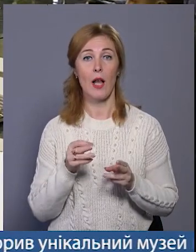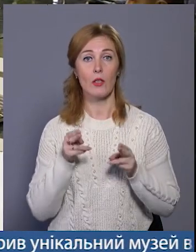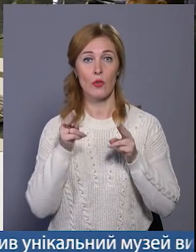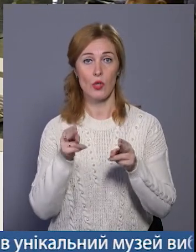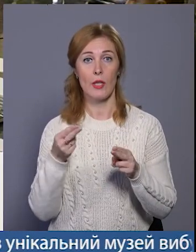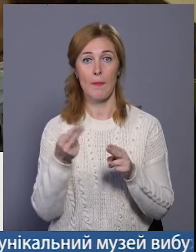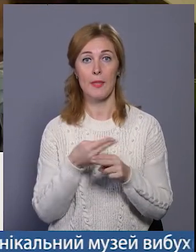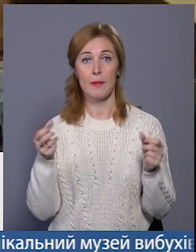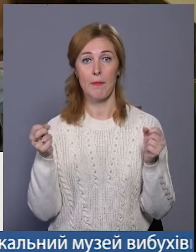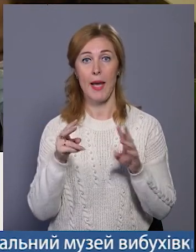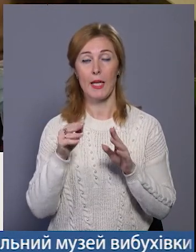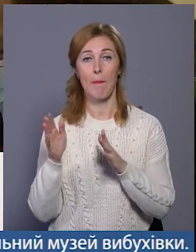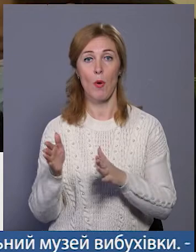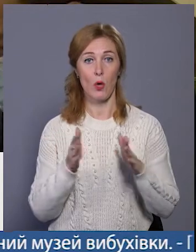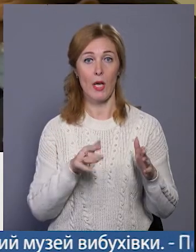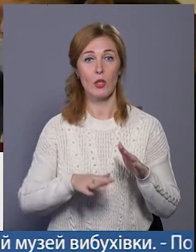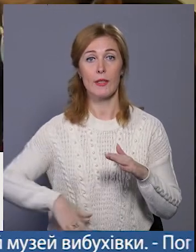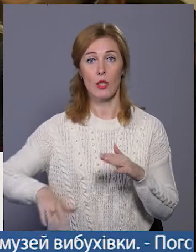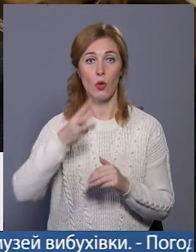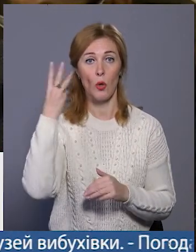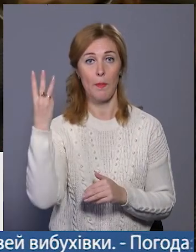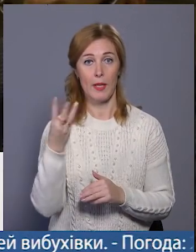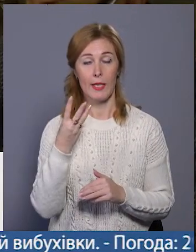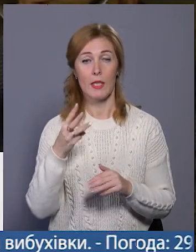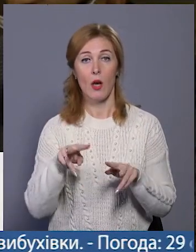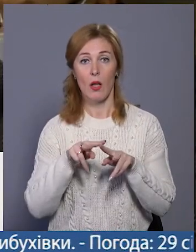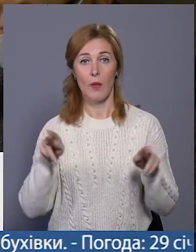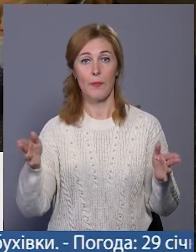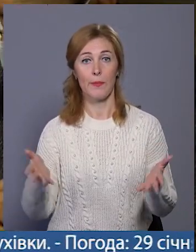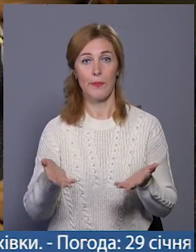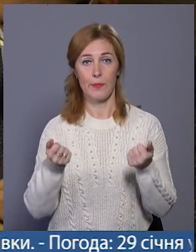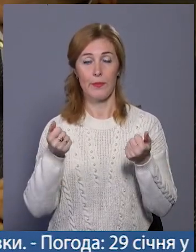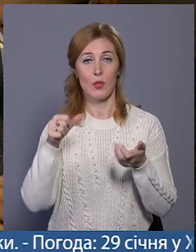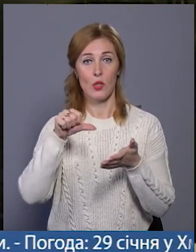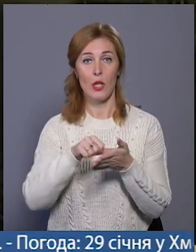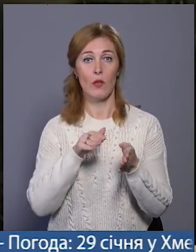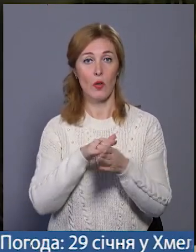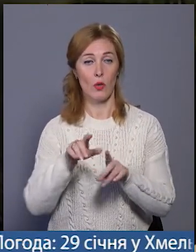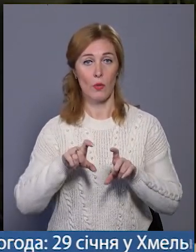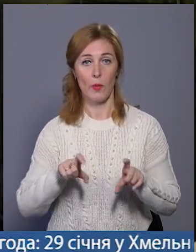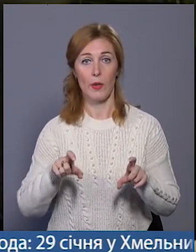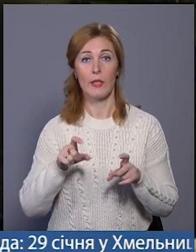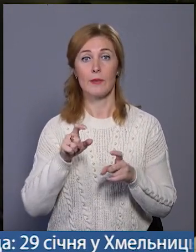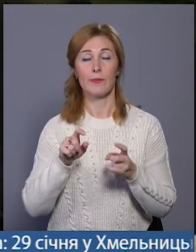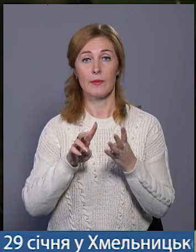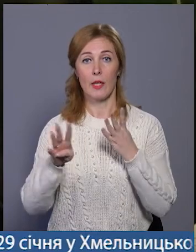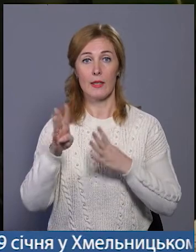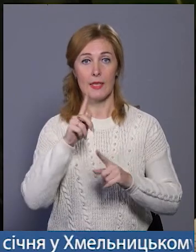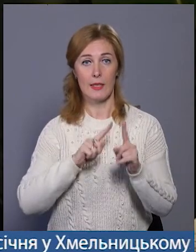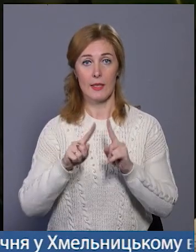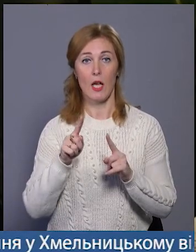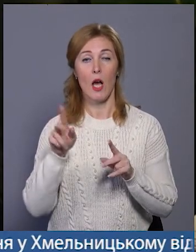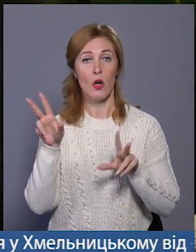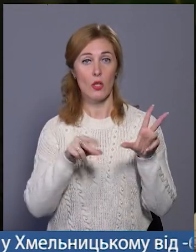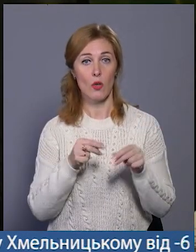та безпеки і порядку на території Хмельницької міської громади одноголосно підтримали члени виконавчого комітету на черговому засіданні. Розрахована